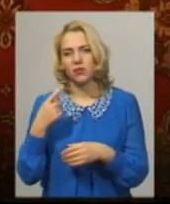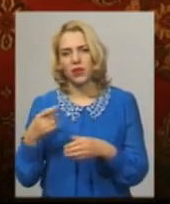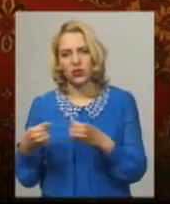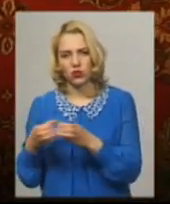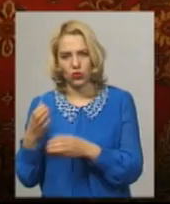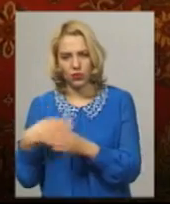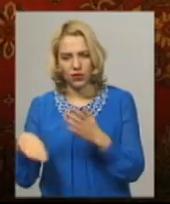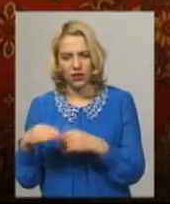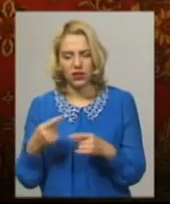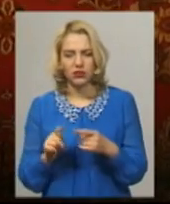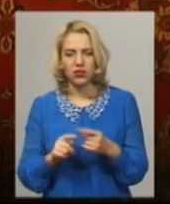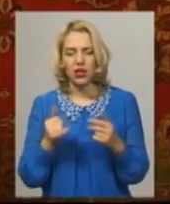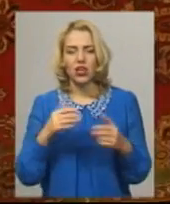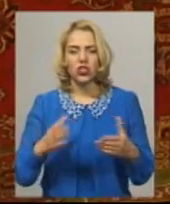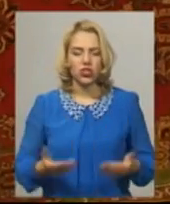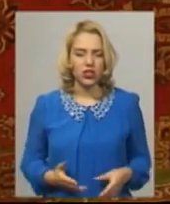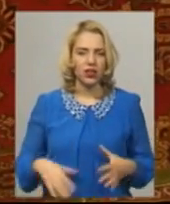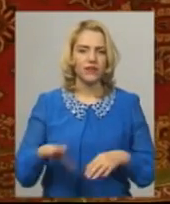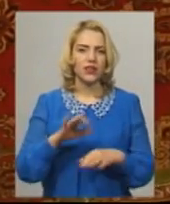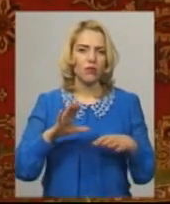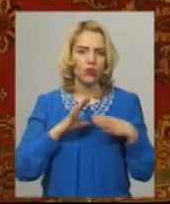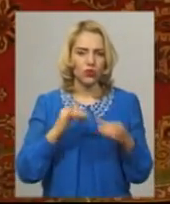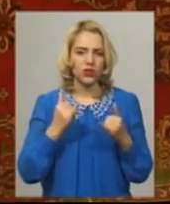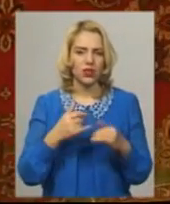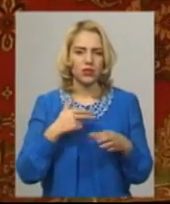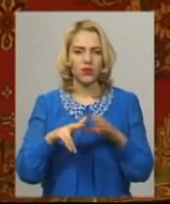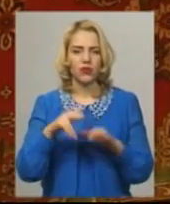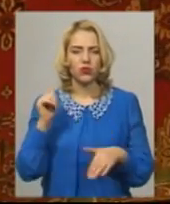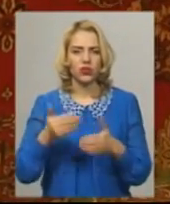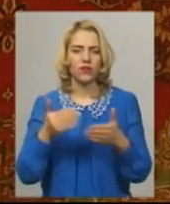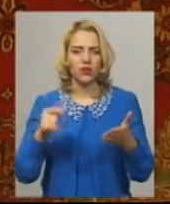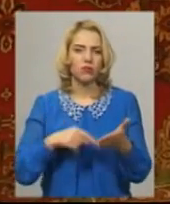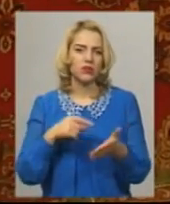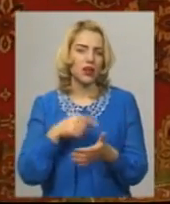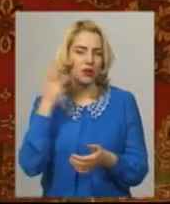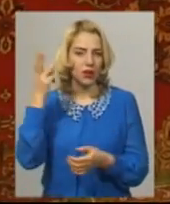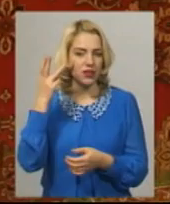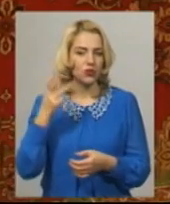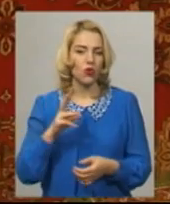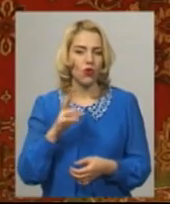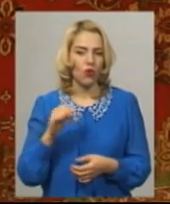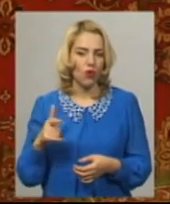все було. Зараз нас відключили, ми не Хмельницького, міста Хмельницького.